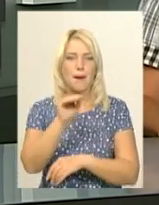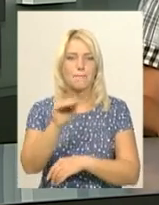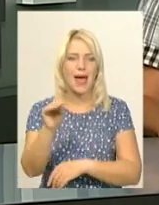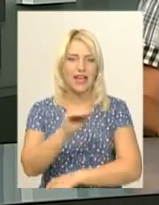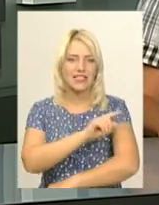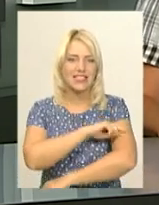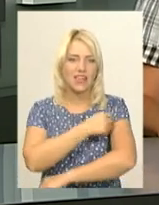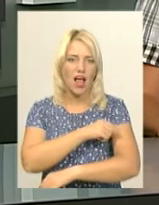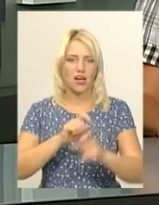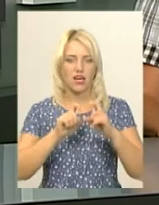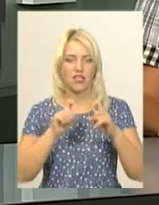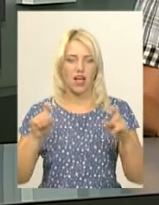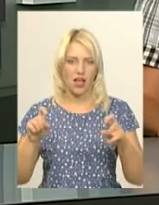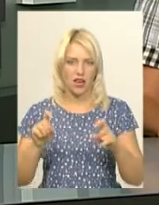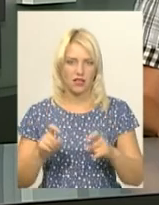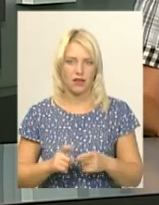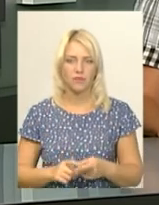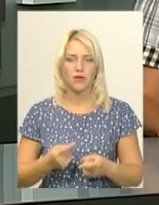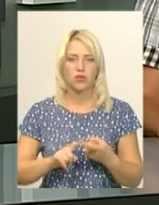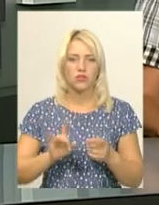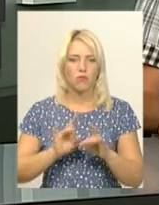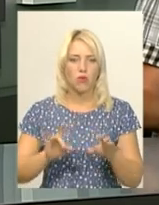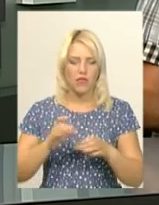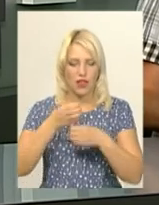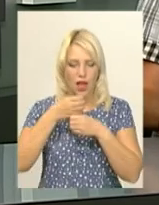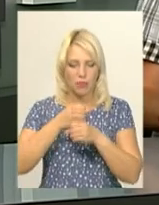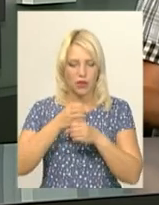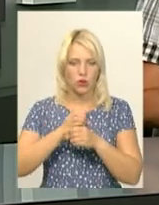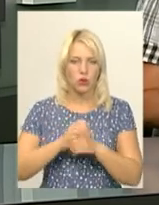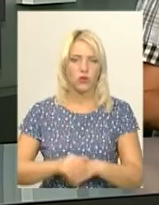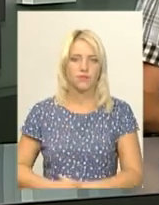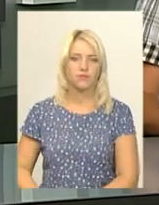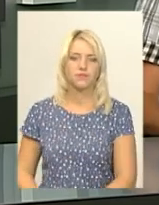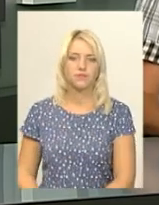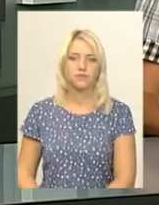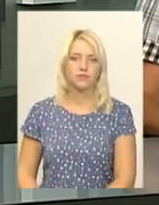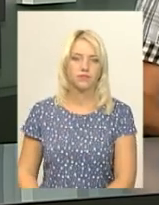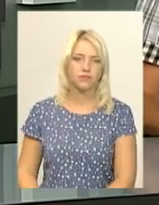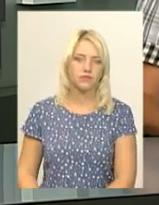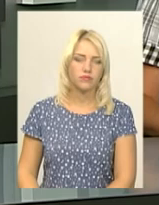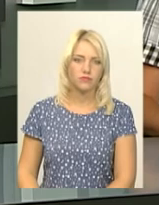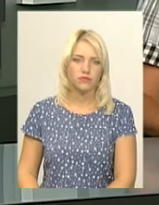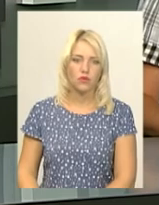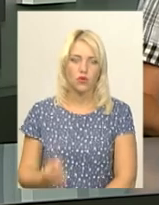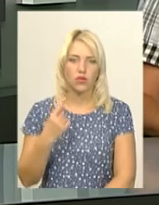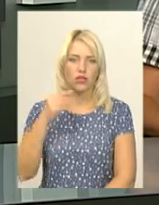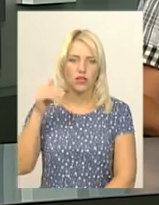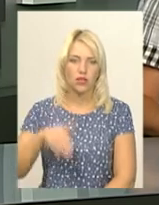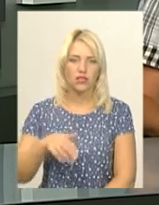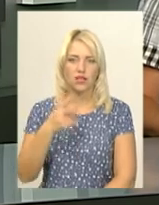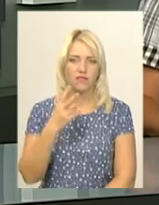повідомила лікар обласного лабораторного центру МОЗ України Зоя Мамонтова. 11 тисяч